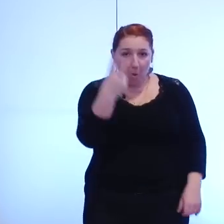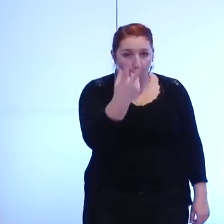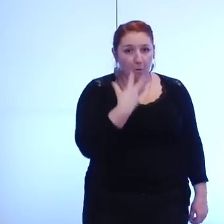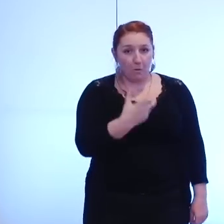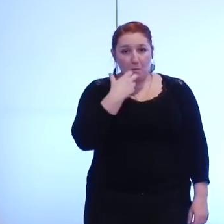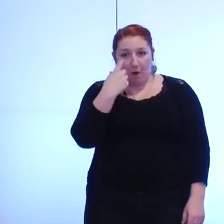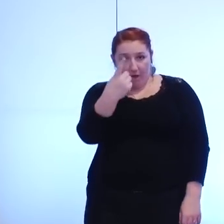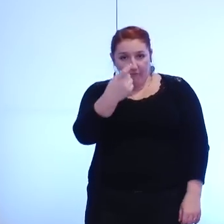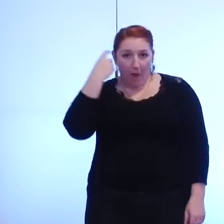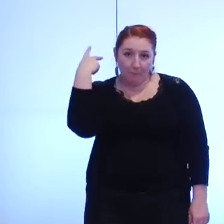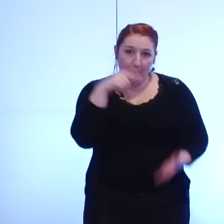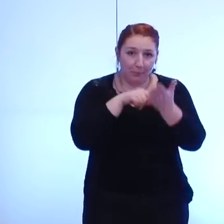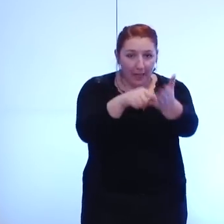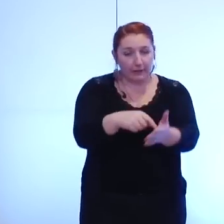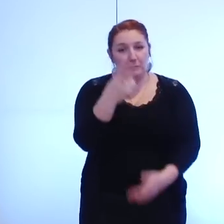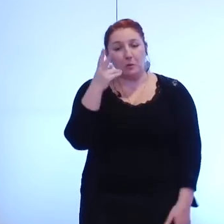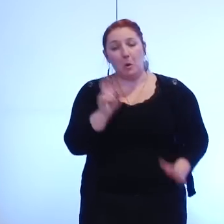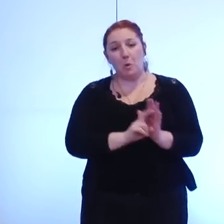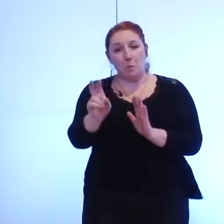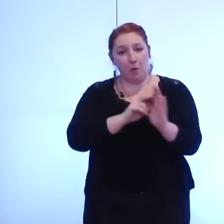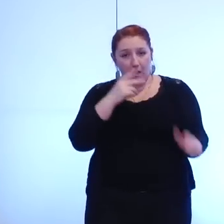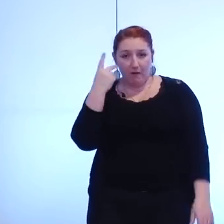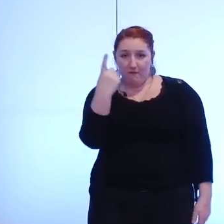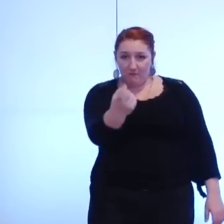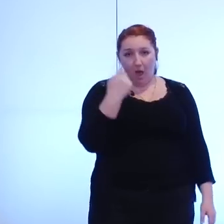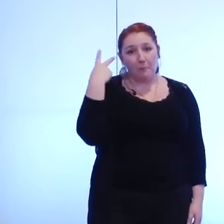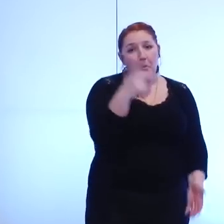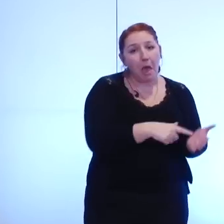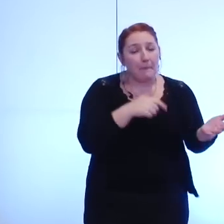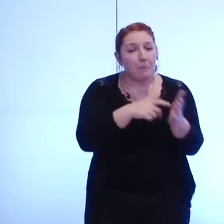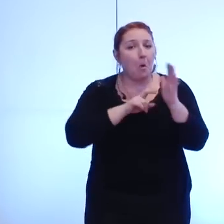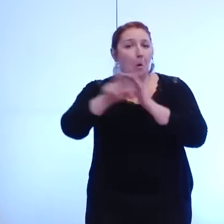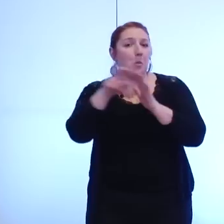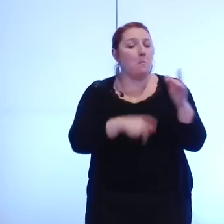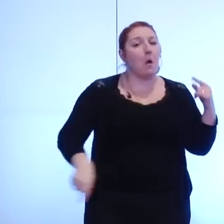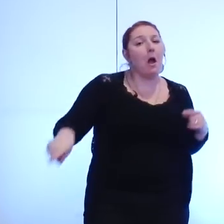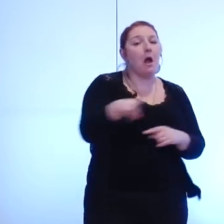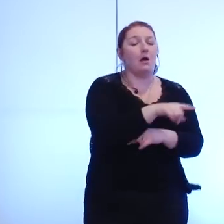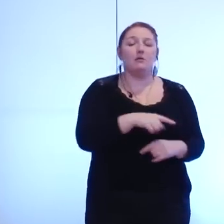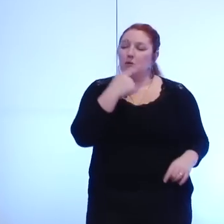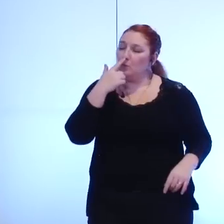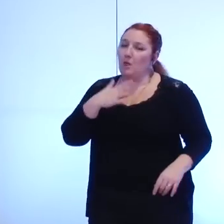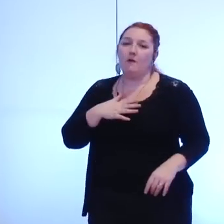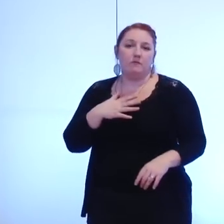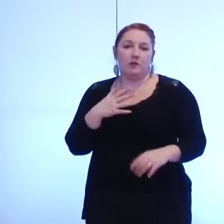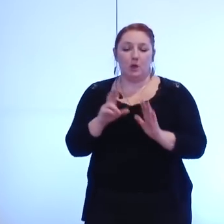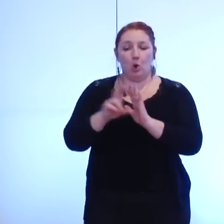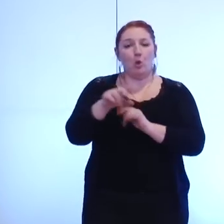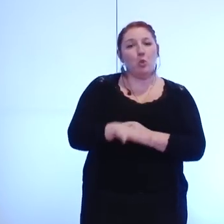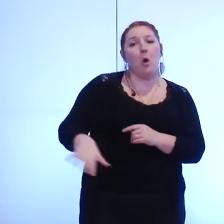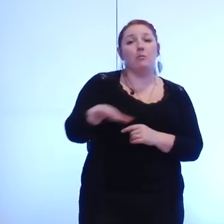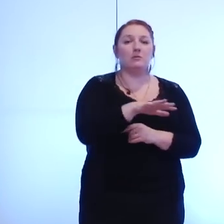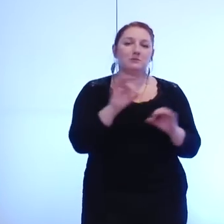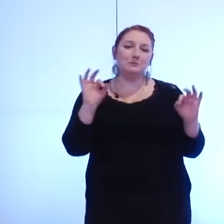y a une loi certes me direz-vous il faut suivre la loi mais je pense que Grenoble aujourd'hui serait peut-être une sorte de ZAD